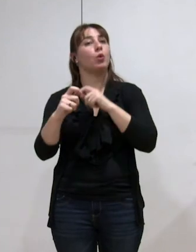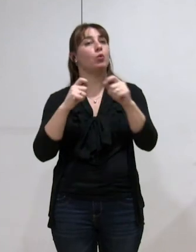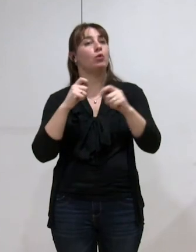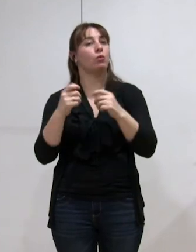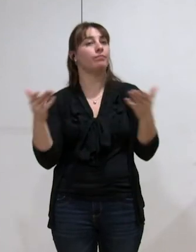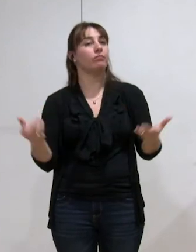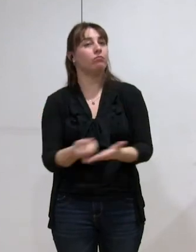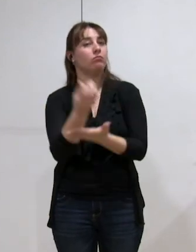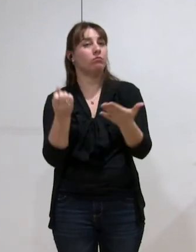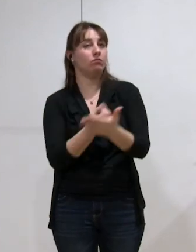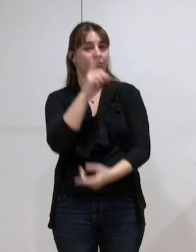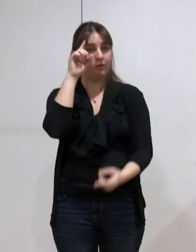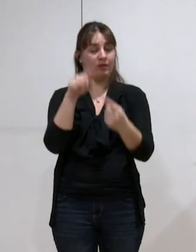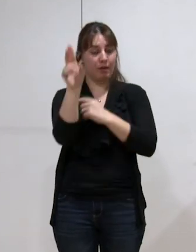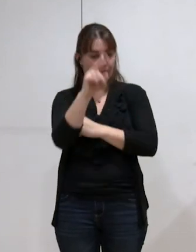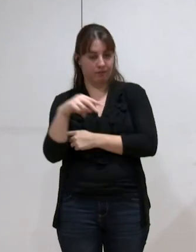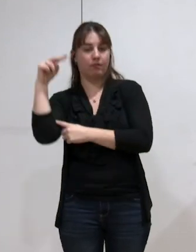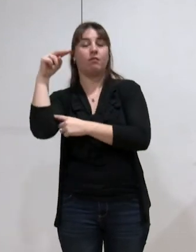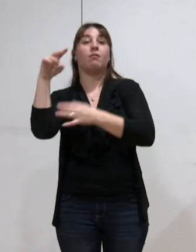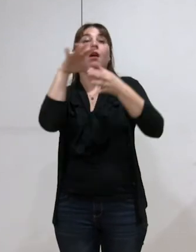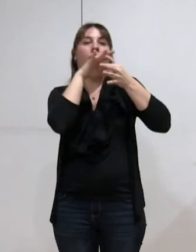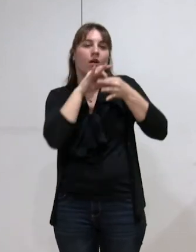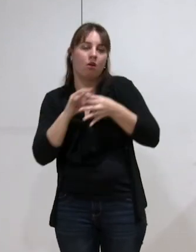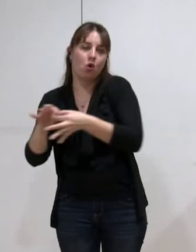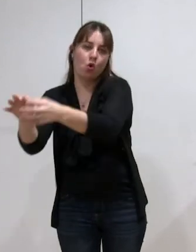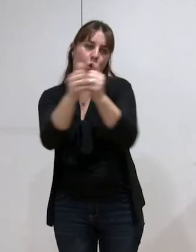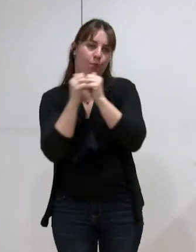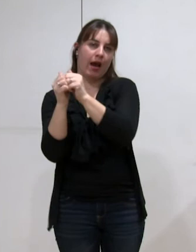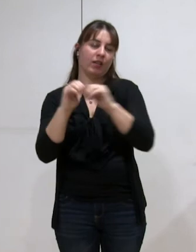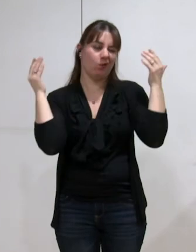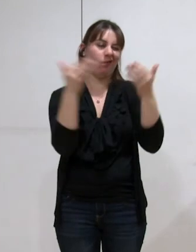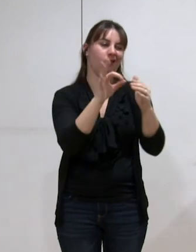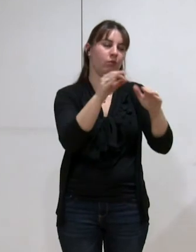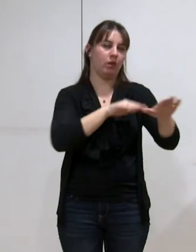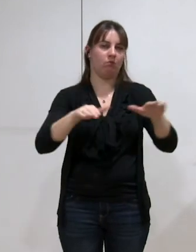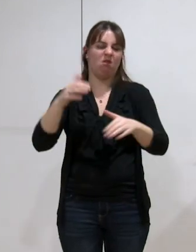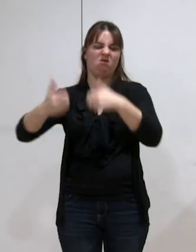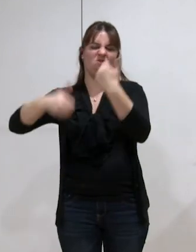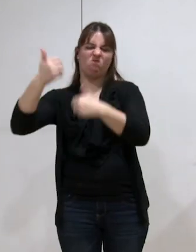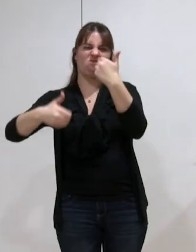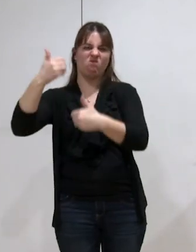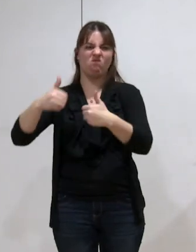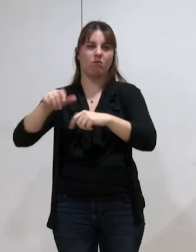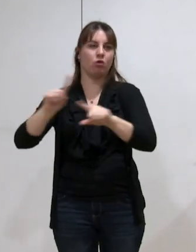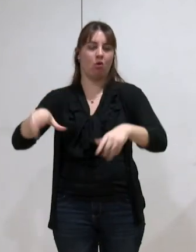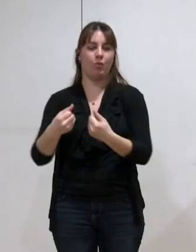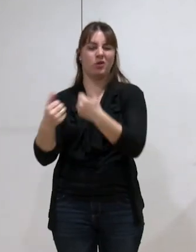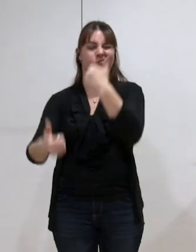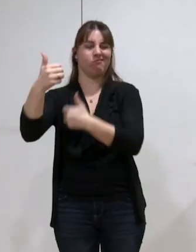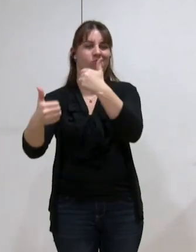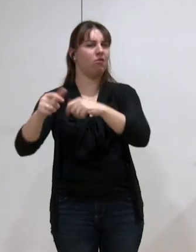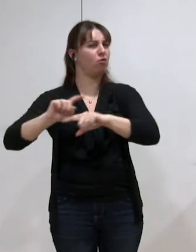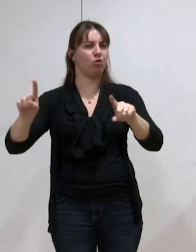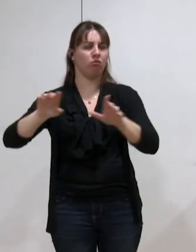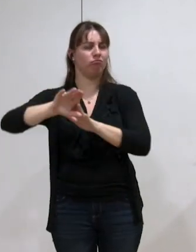regardons cela d'un point de vue de la coopération et non pas d'un point de vue de compétition de compétences et que